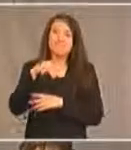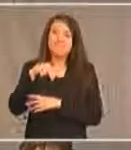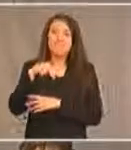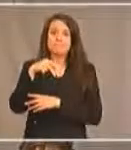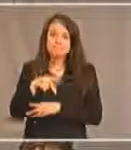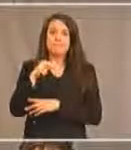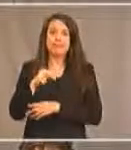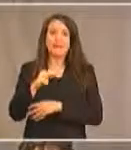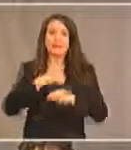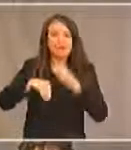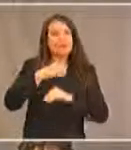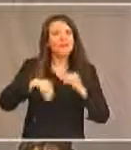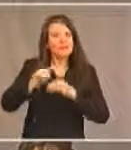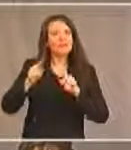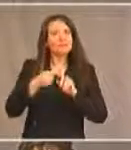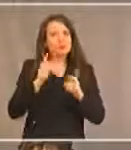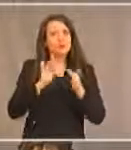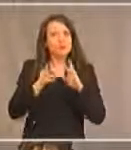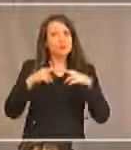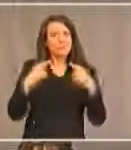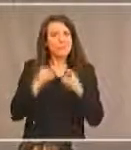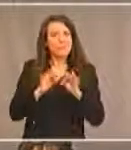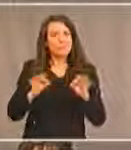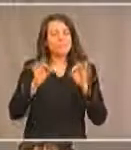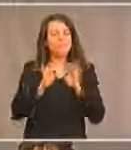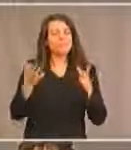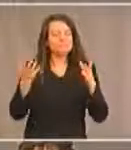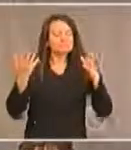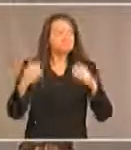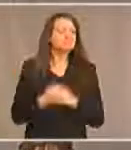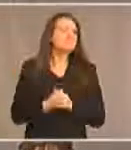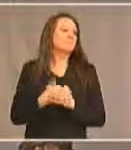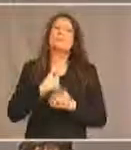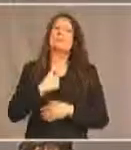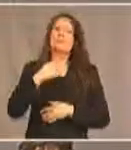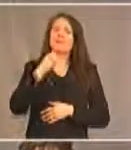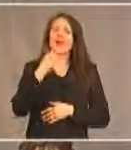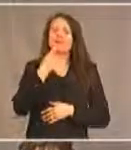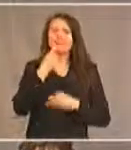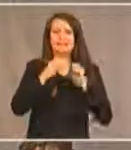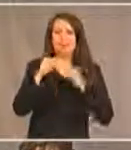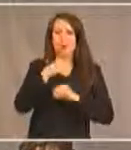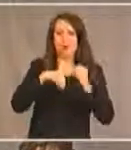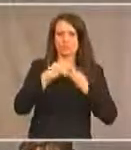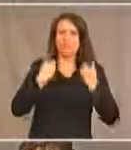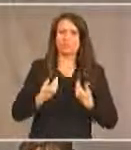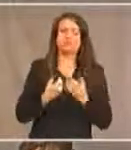premier webinaire très, très important. Et donc, je vais vous parler de notre organisme et du travail